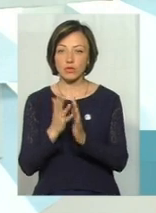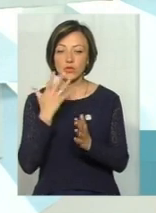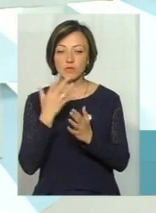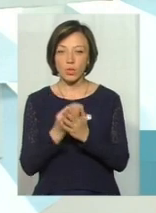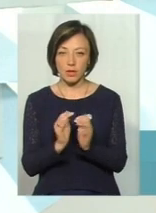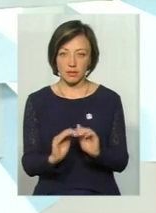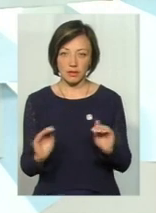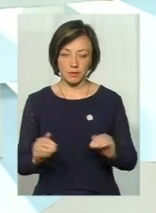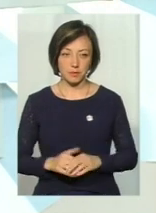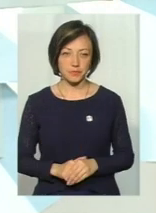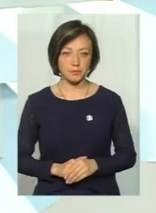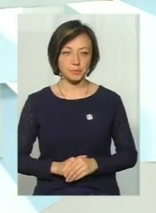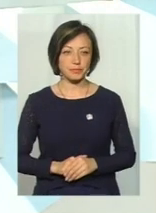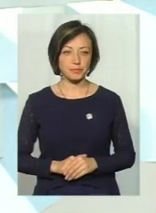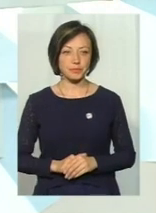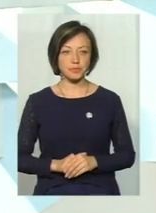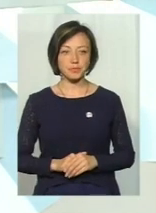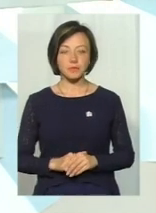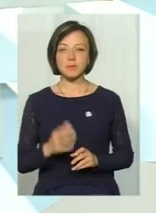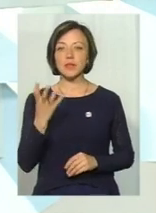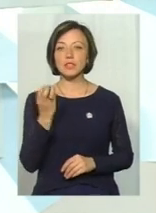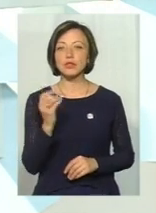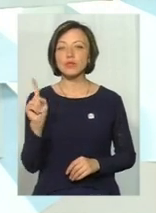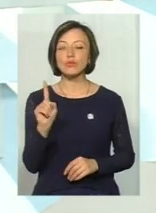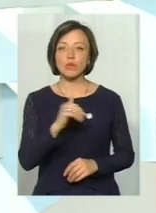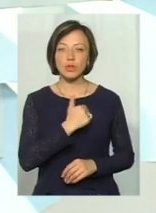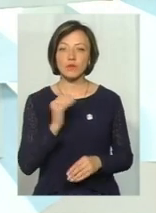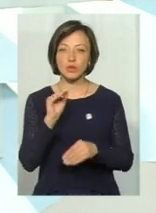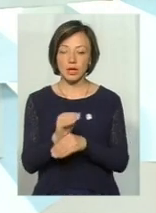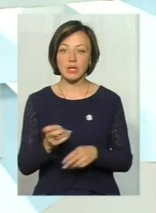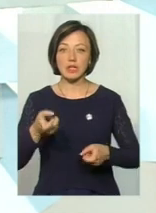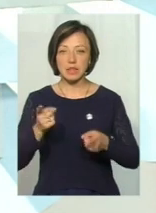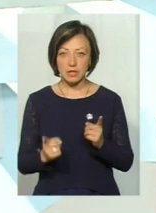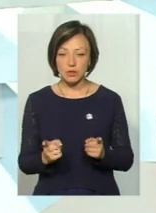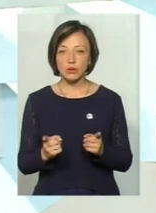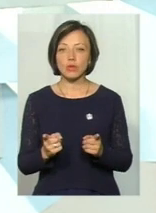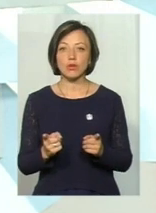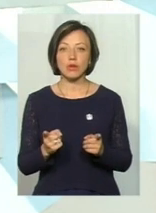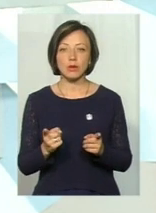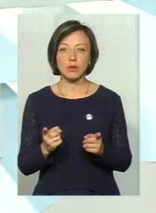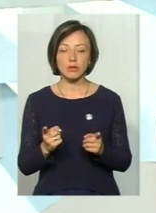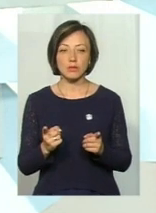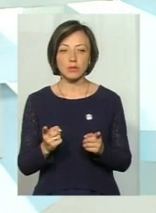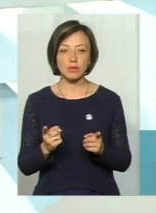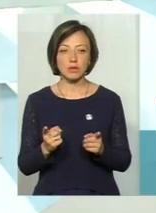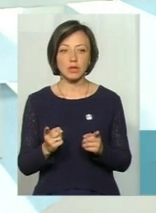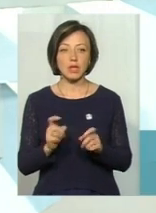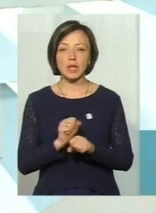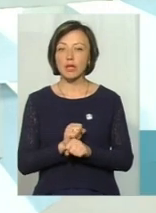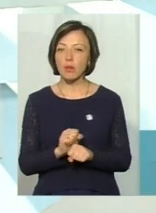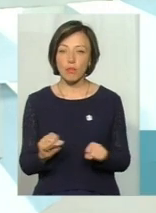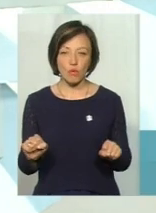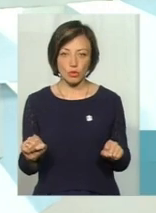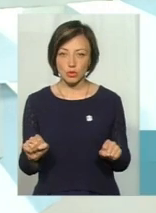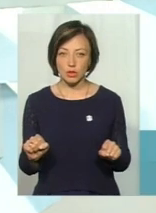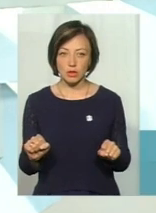нащадків. Що я хотів би додати, так дійсно, як герпентолог сказав в даному випадку, не можна